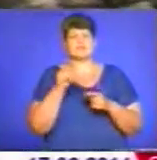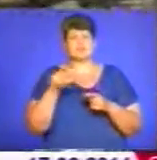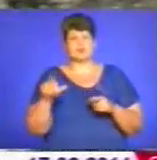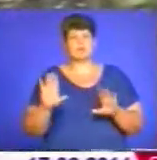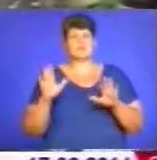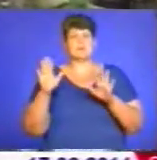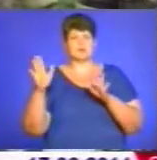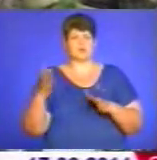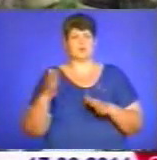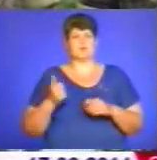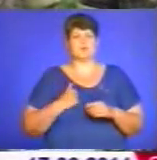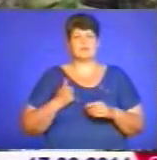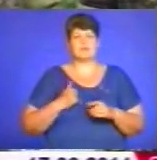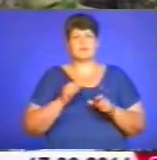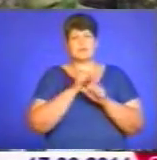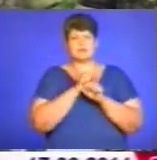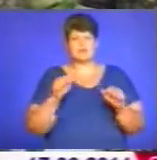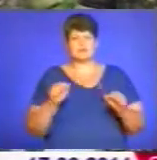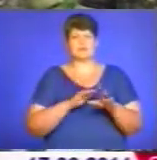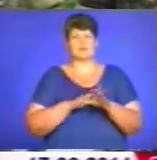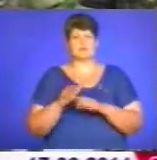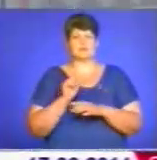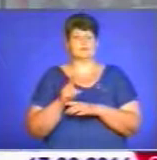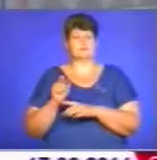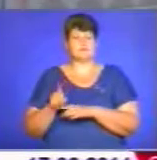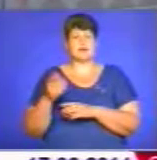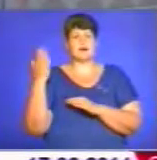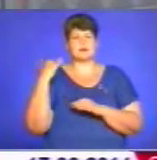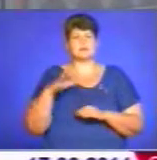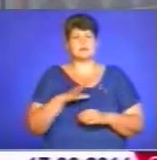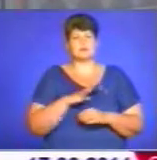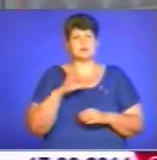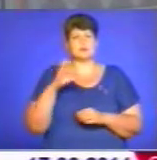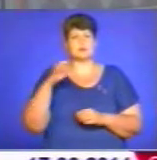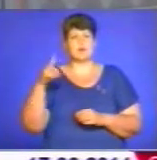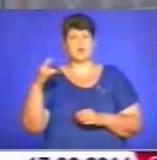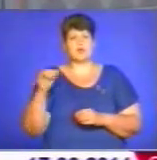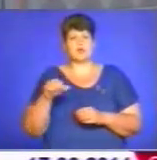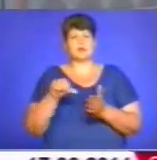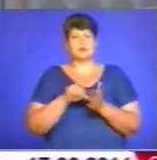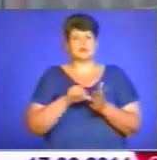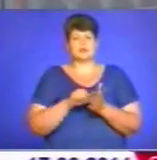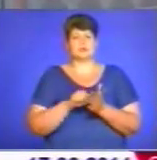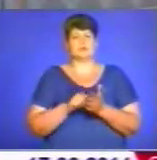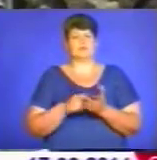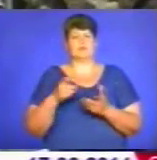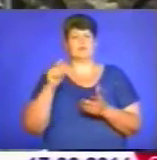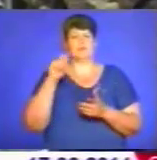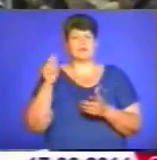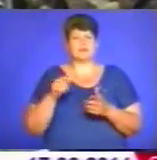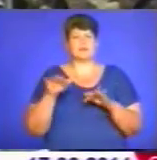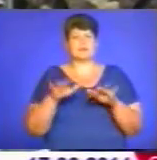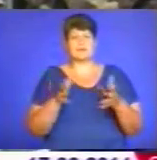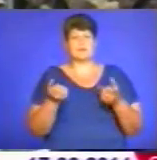Збройних Силах України і непридатні для виконання завдань. Раніше вони були на Сході, однак участі у бойових діях не брали. В